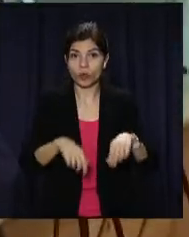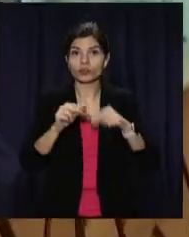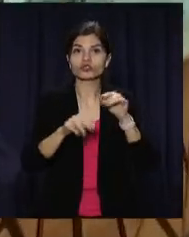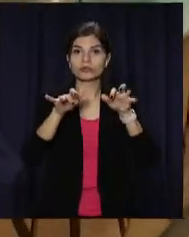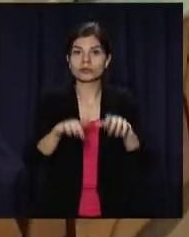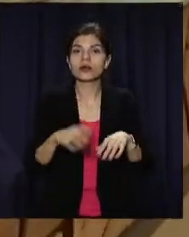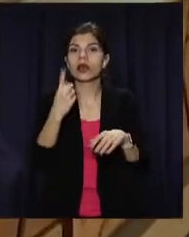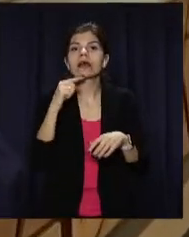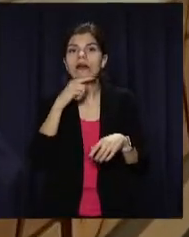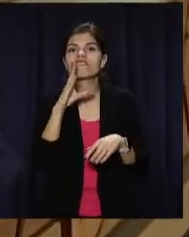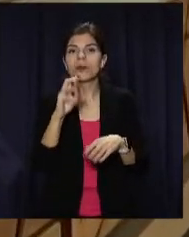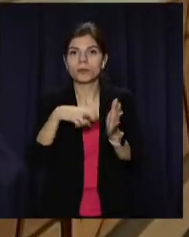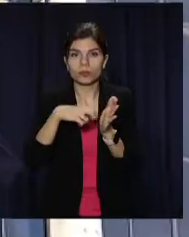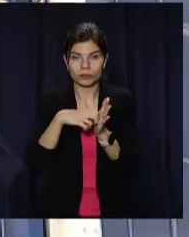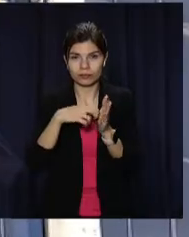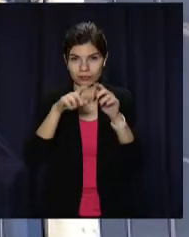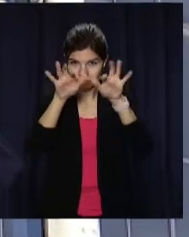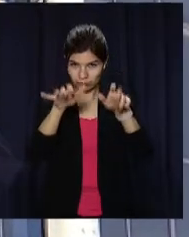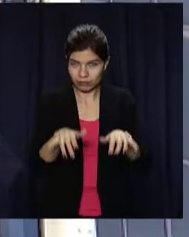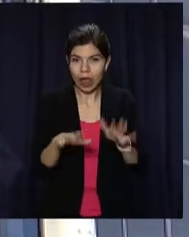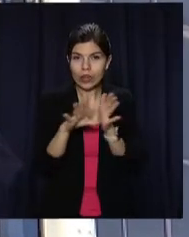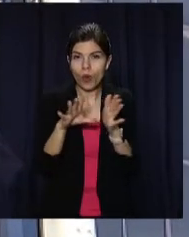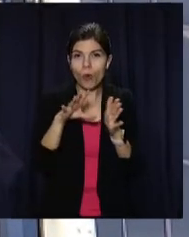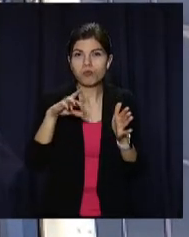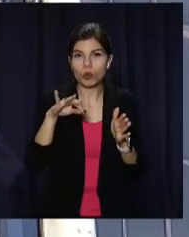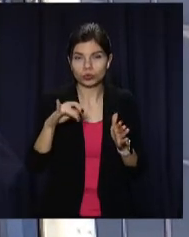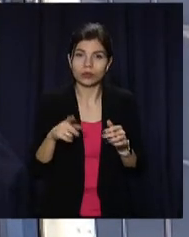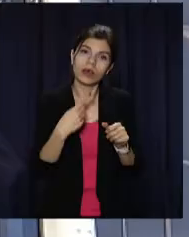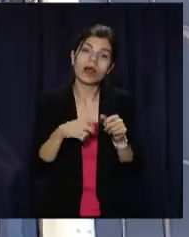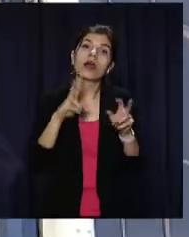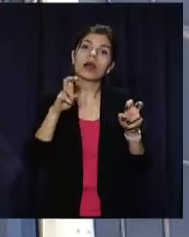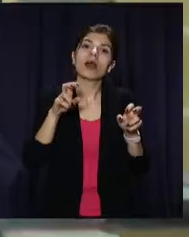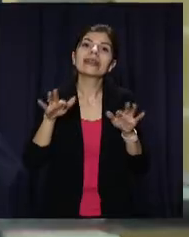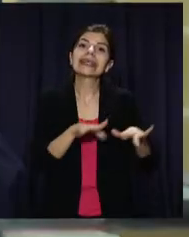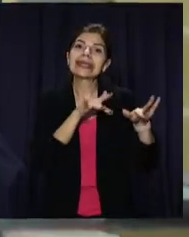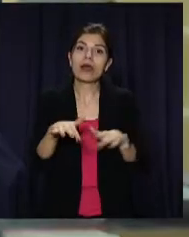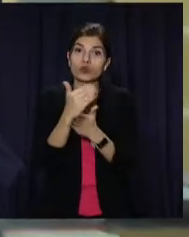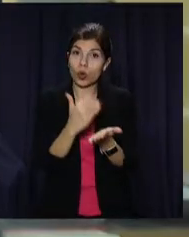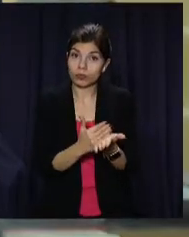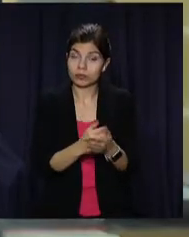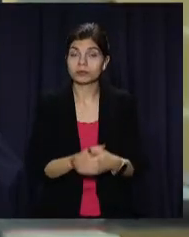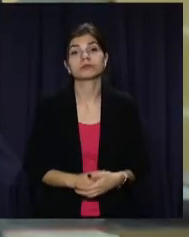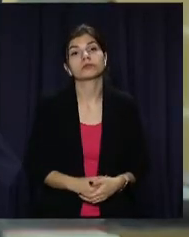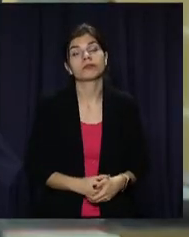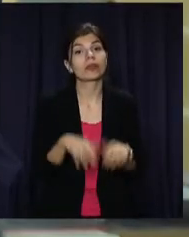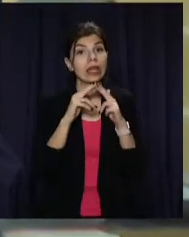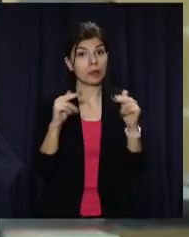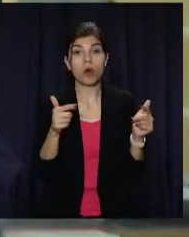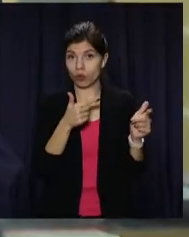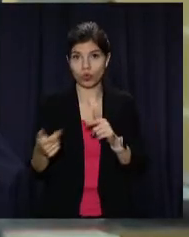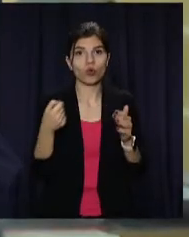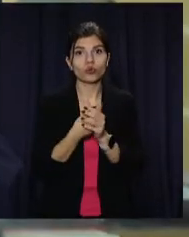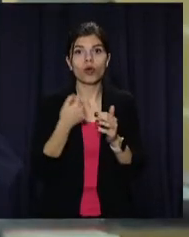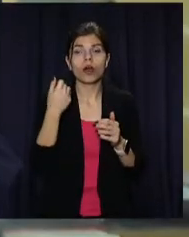єдиний державний вебпортал електронних послуг. Або за допомогою додатку «Дія». Дніпро готовий до непогоди.